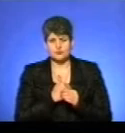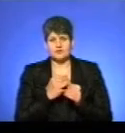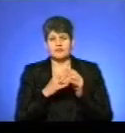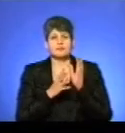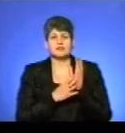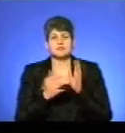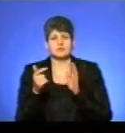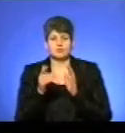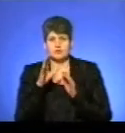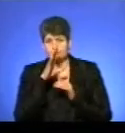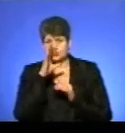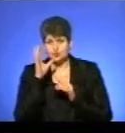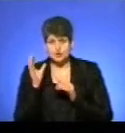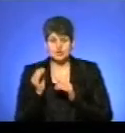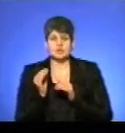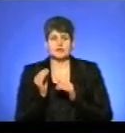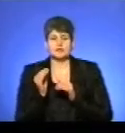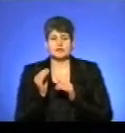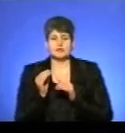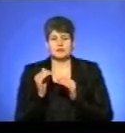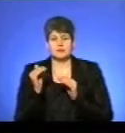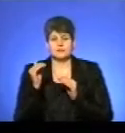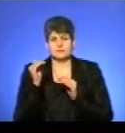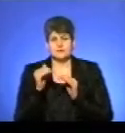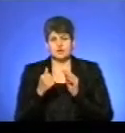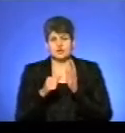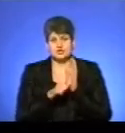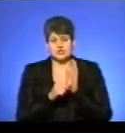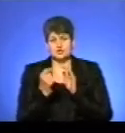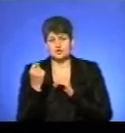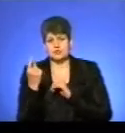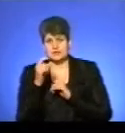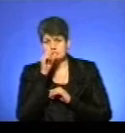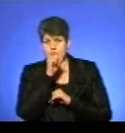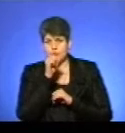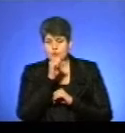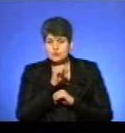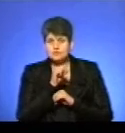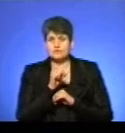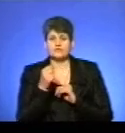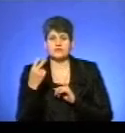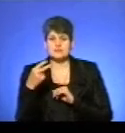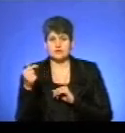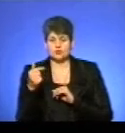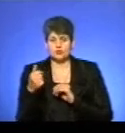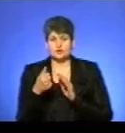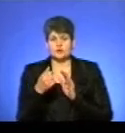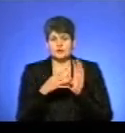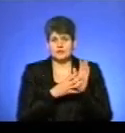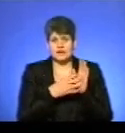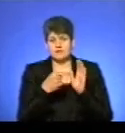грудня вночі температурні показники знижуватимуться до 6-11 морозу, 20 грудня до 9